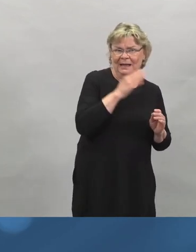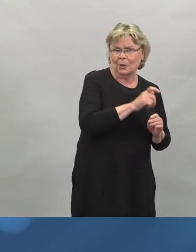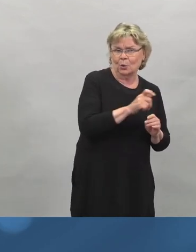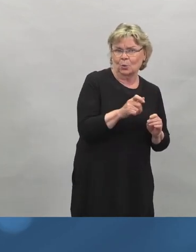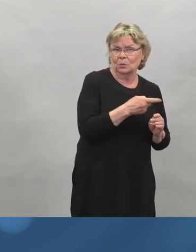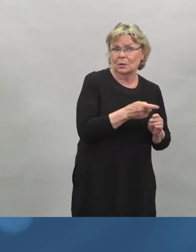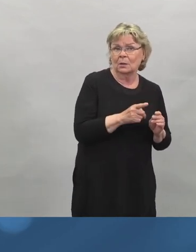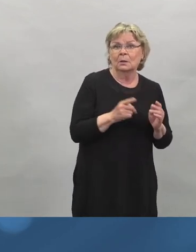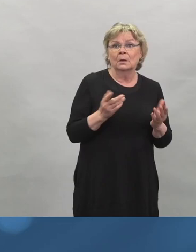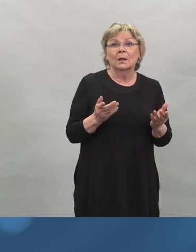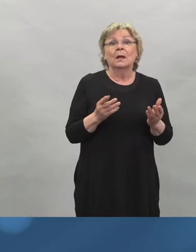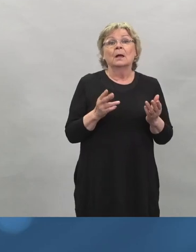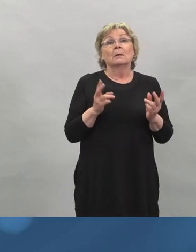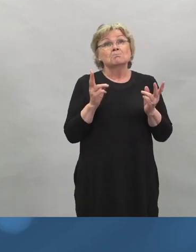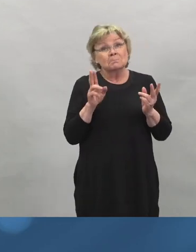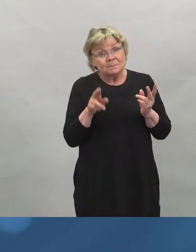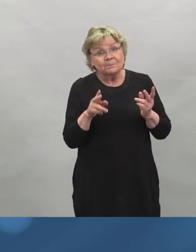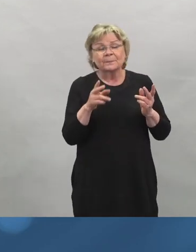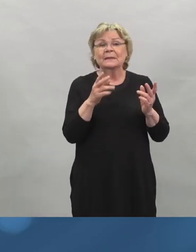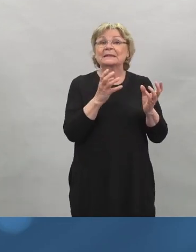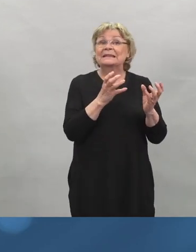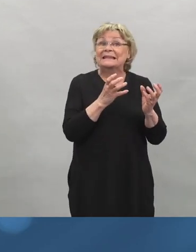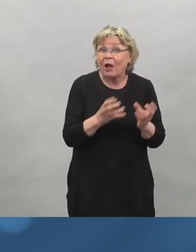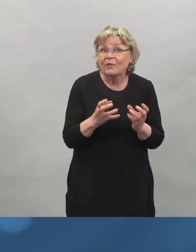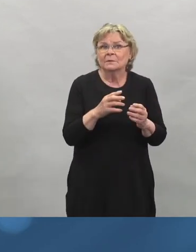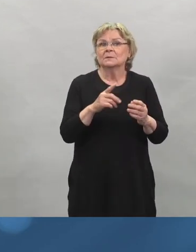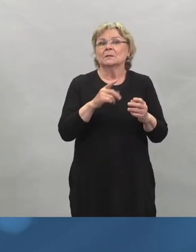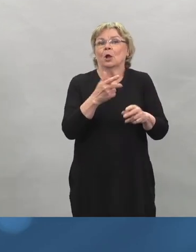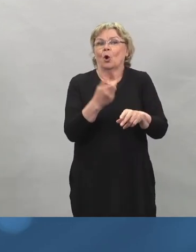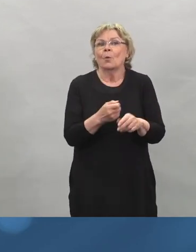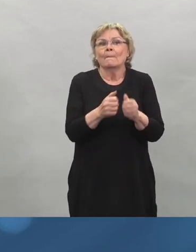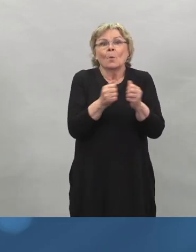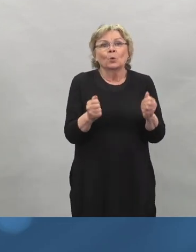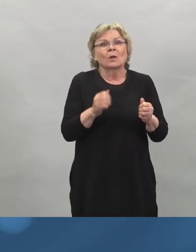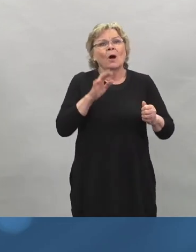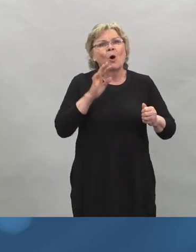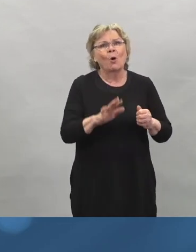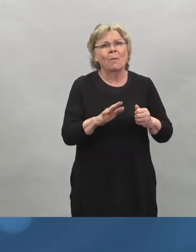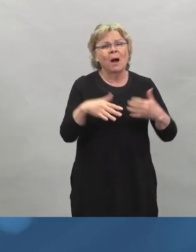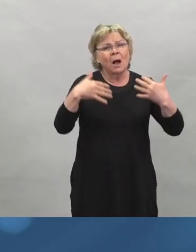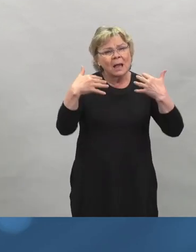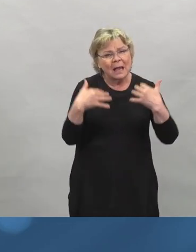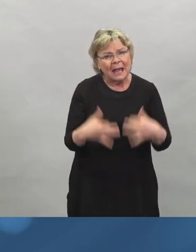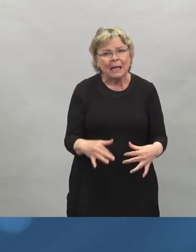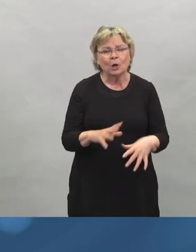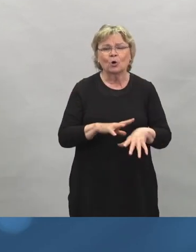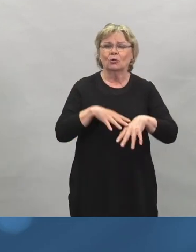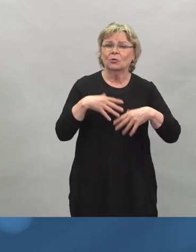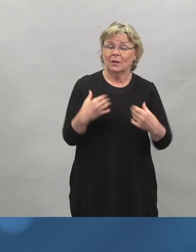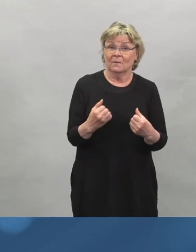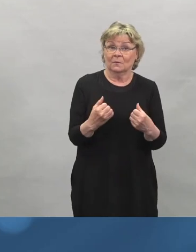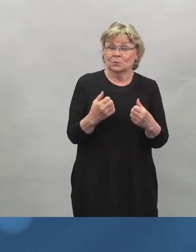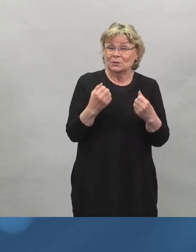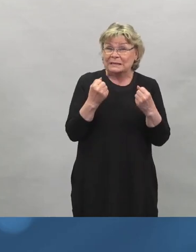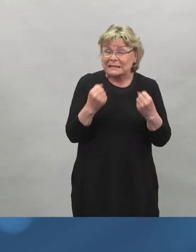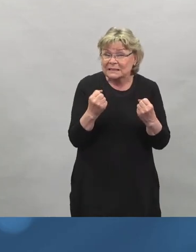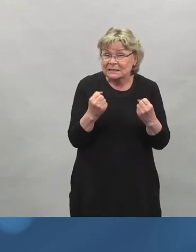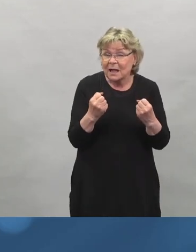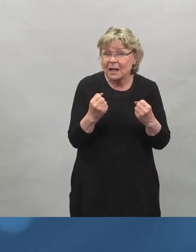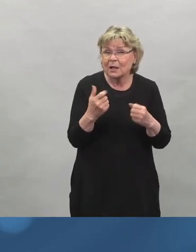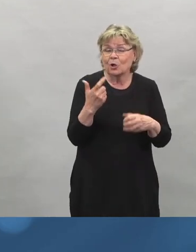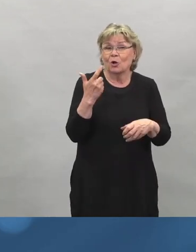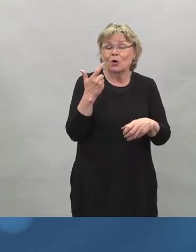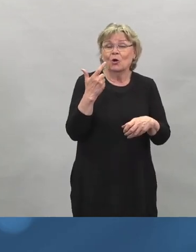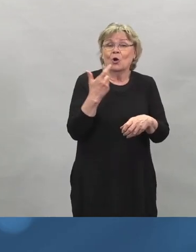Kysymys hän varmaan tarvitsisi sen rokotteen, mutta kestääkö hänen haurasterveytensä näistä rokotteista